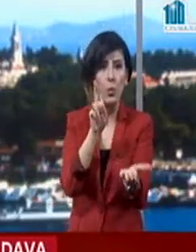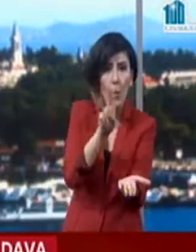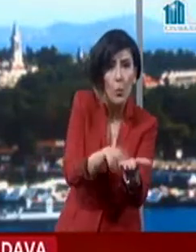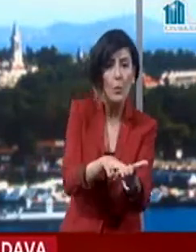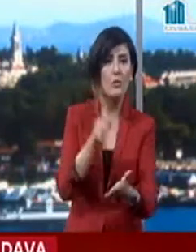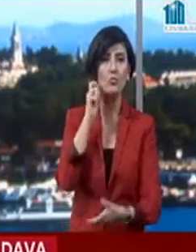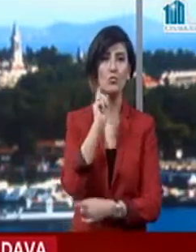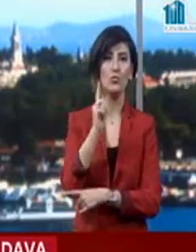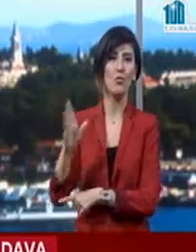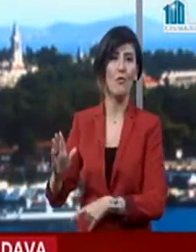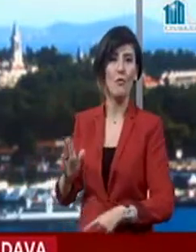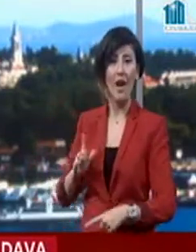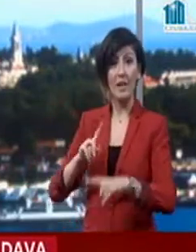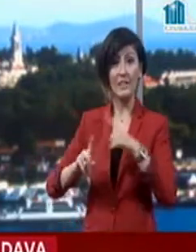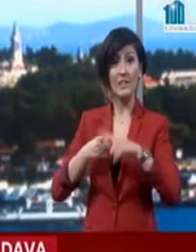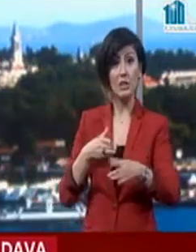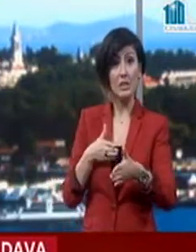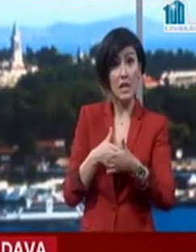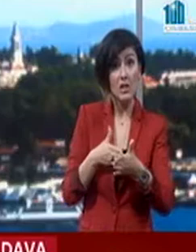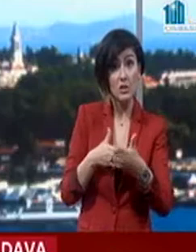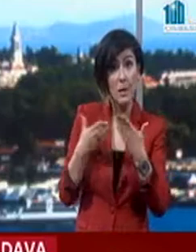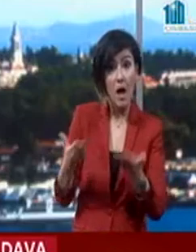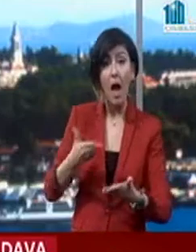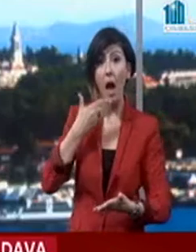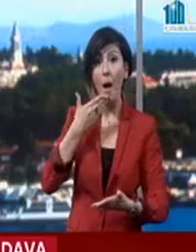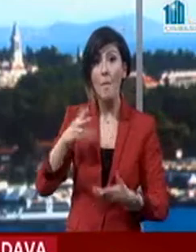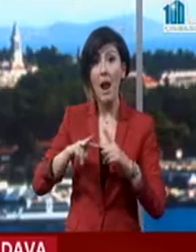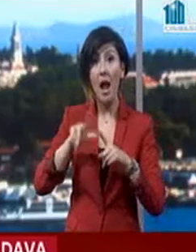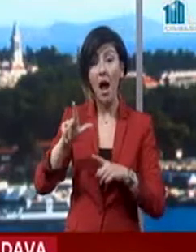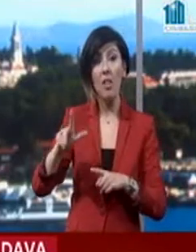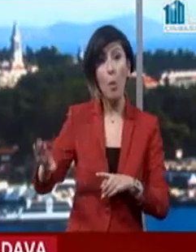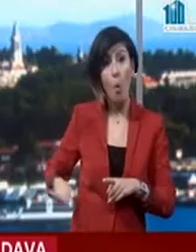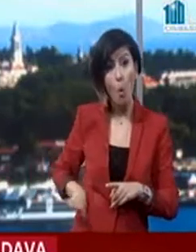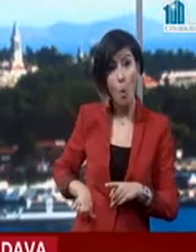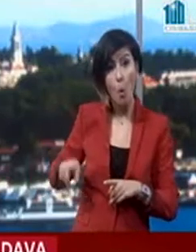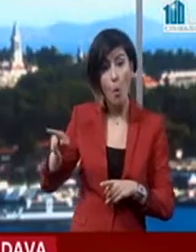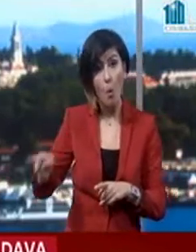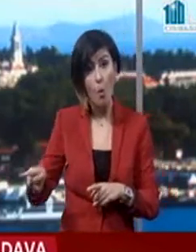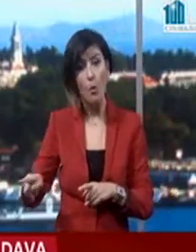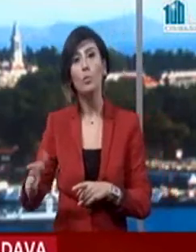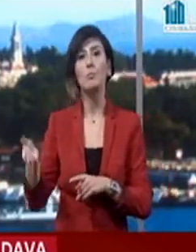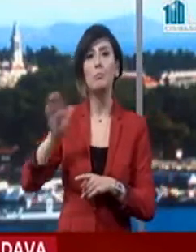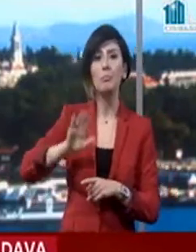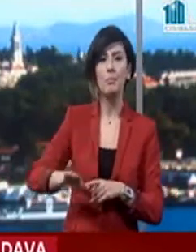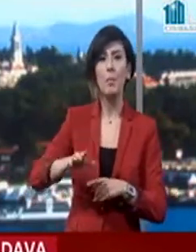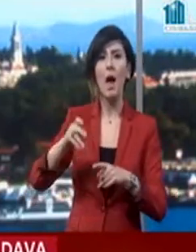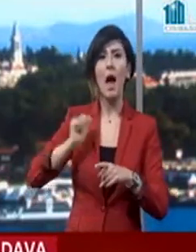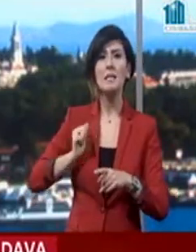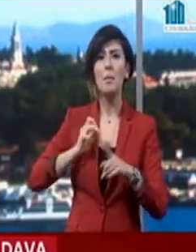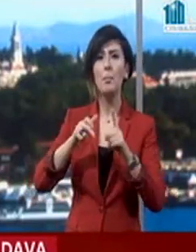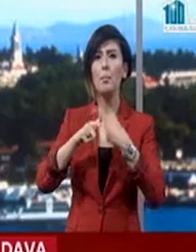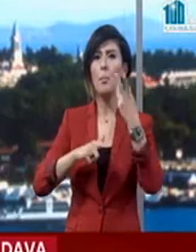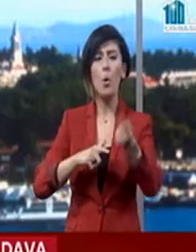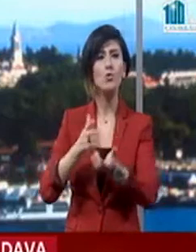Kılıçdaroğlu'nun danışmanı, milletvekili Haberal'ın oğlu Ahmet Şık'ın eşi Yonca Şık ve askeri projelerdeki bazı